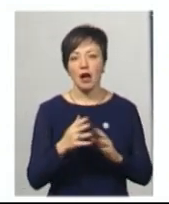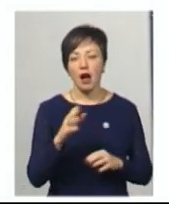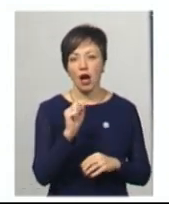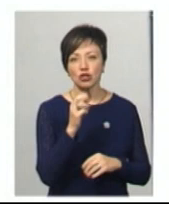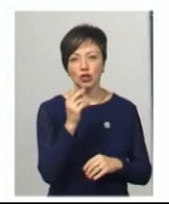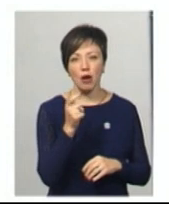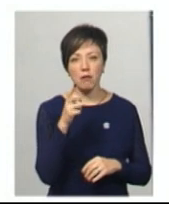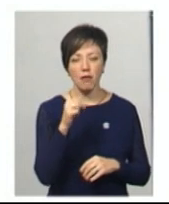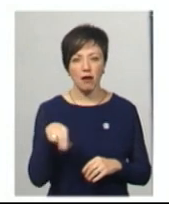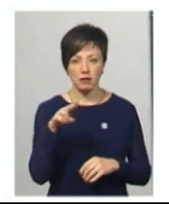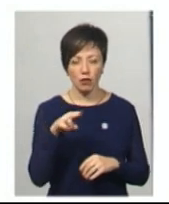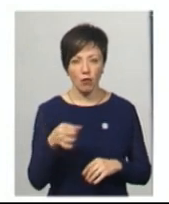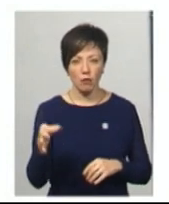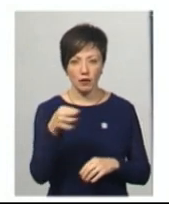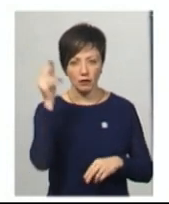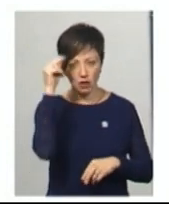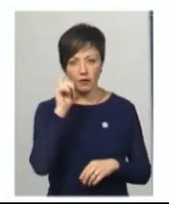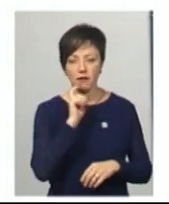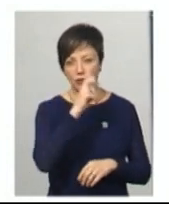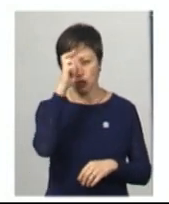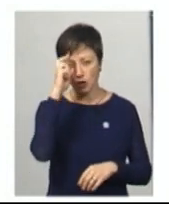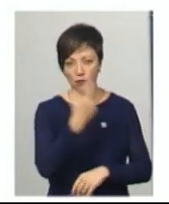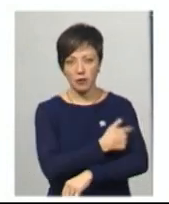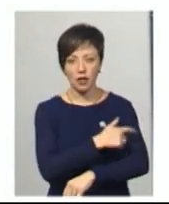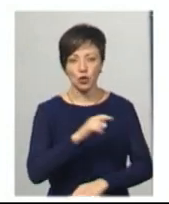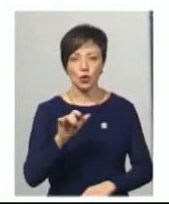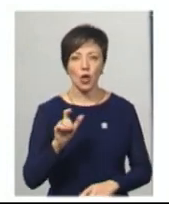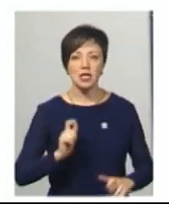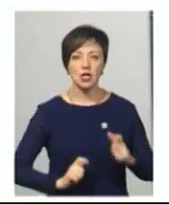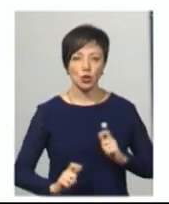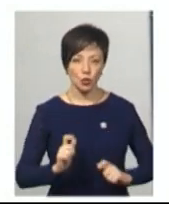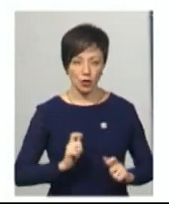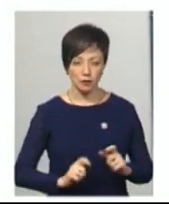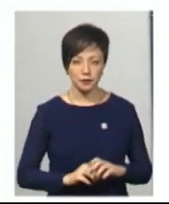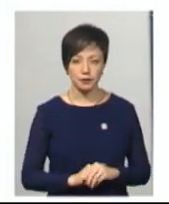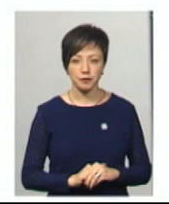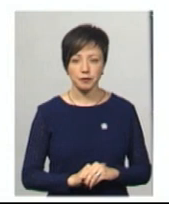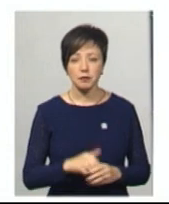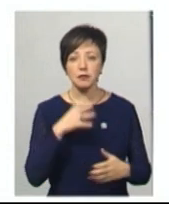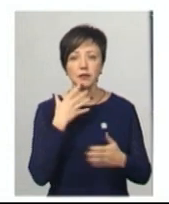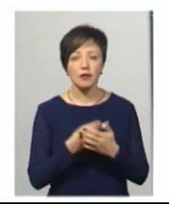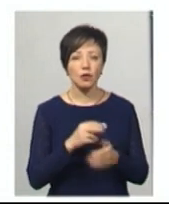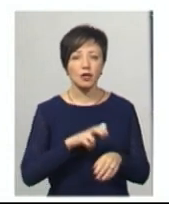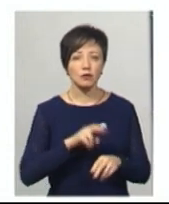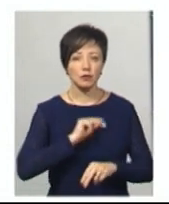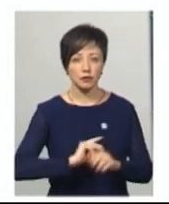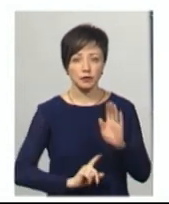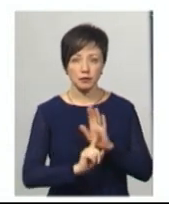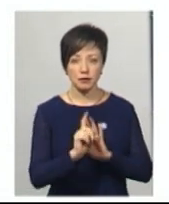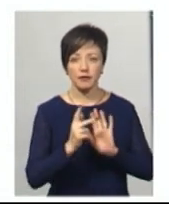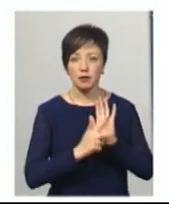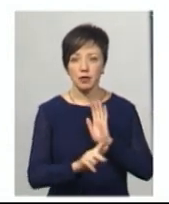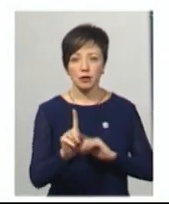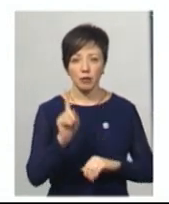Ашхабацької області. Навчався в Вінницькому державному медичному інституті імені Пирогова. Свою лікарську кар'єру розпочав у